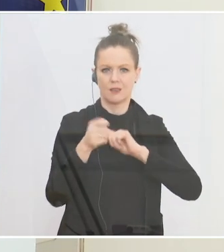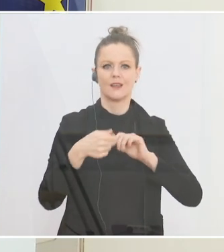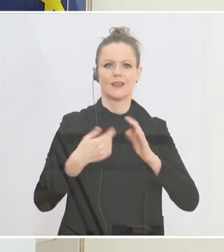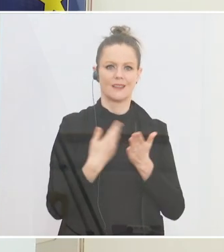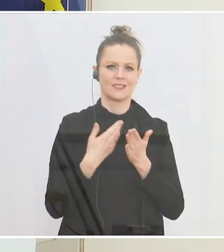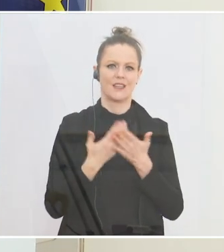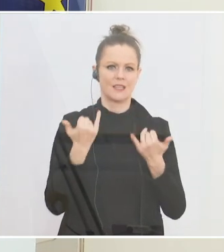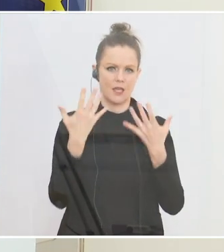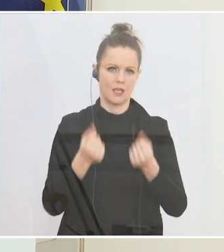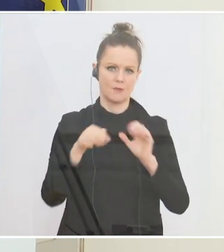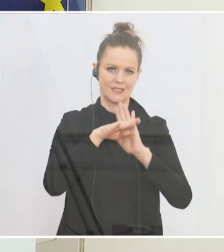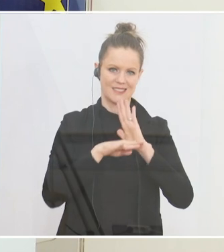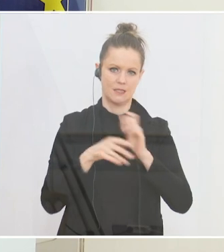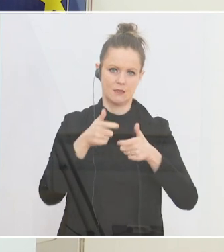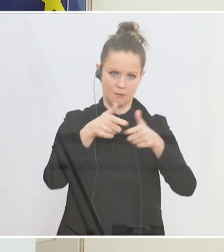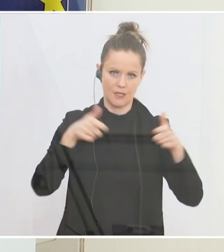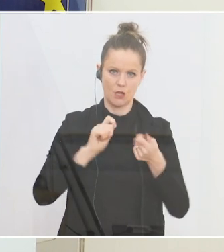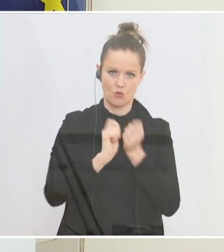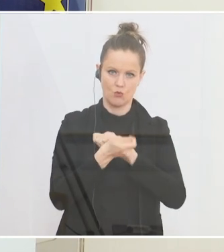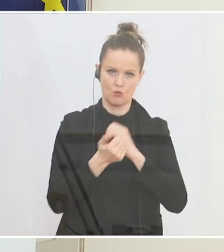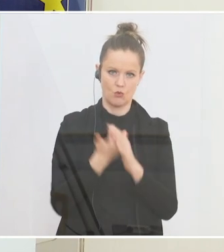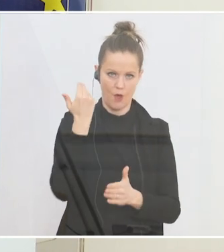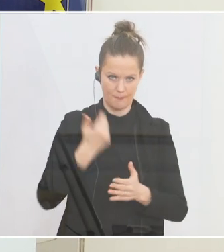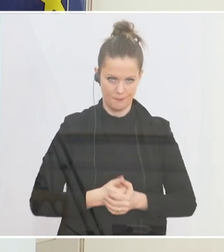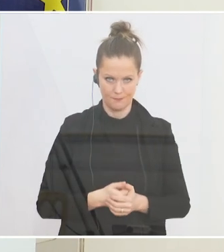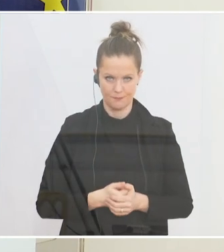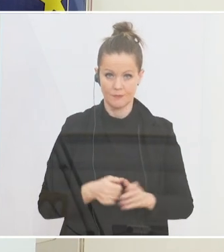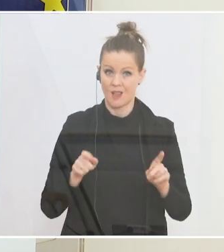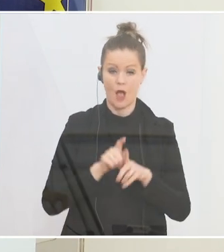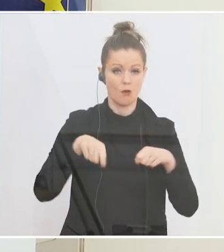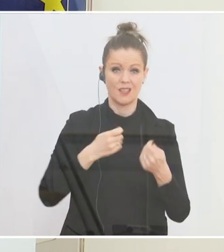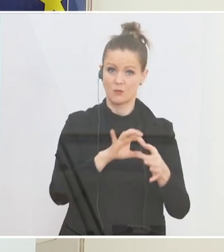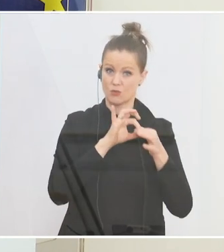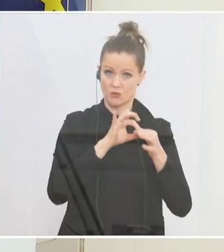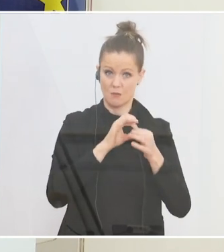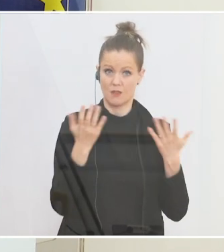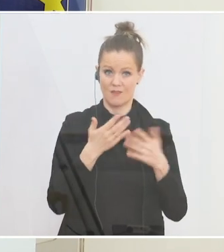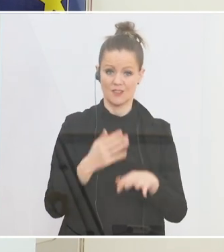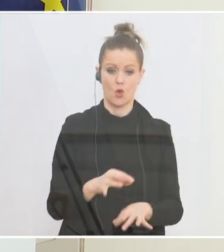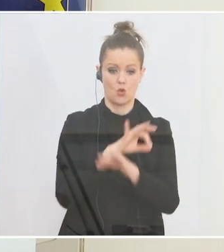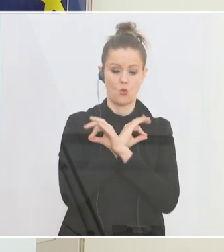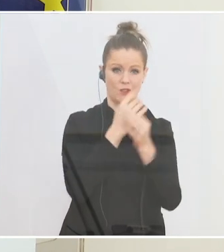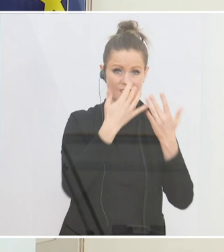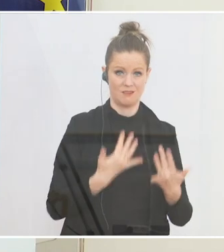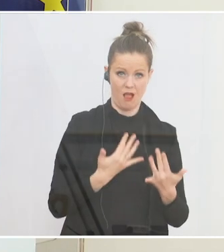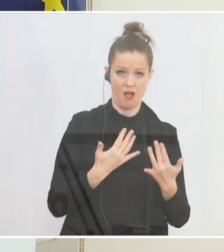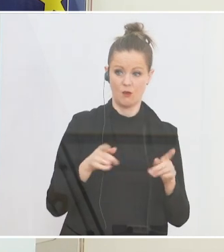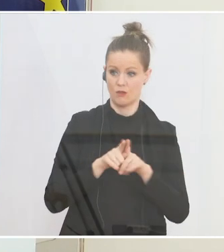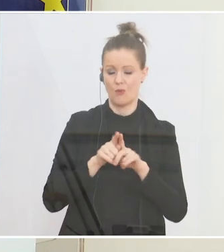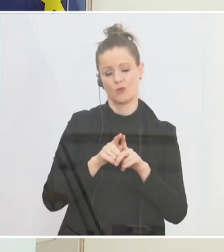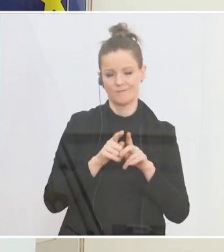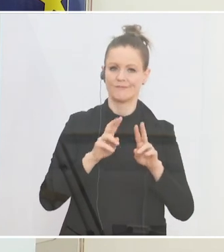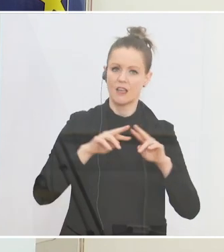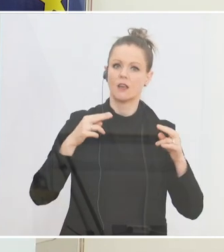münden. Wir sehen auch grundsätzlich einen Zusammenhang zwischen den Todeszahlen oder den Verkehrsunfällen